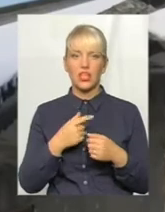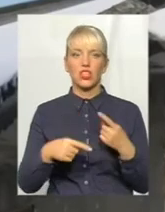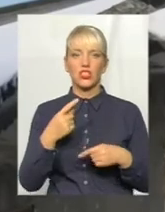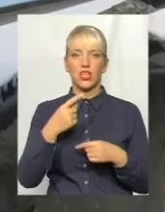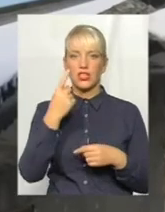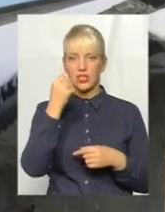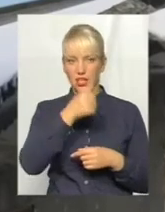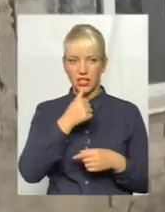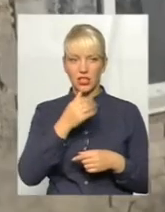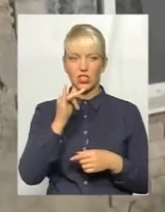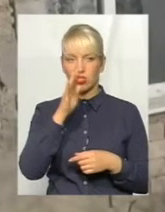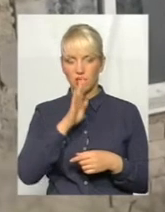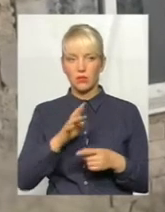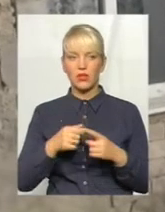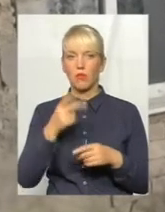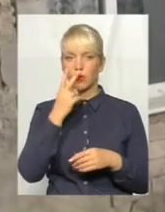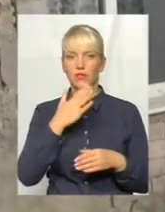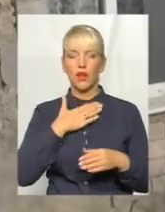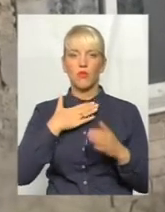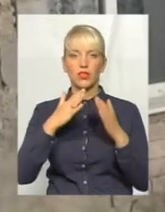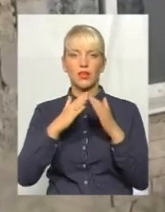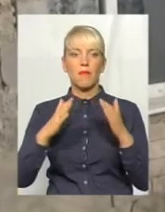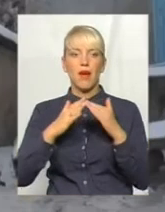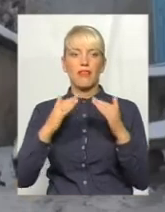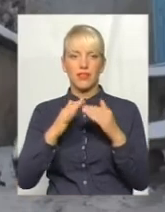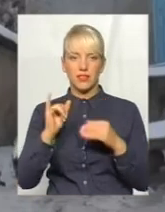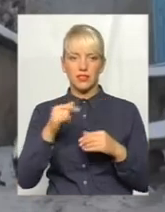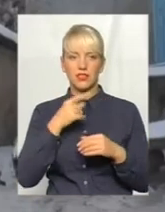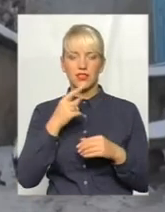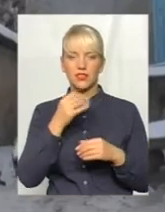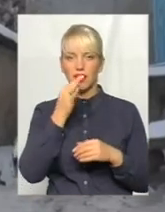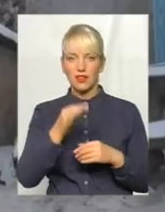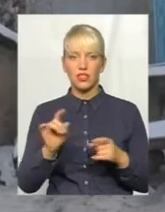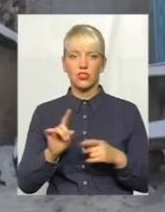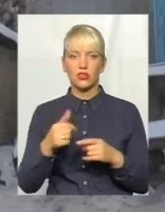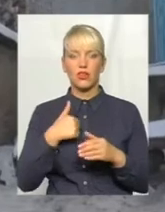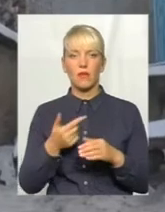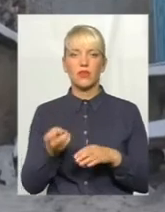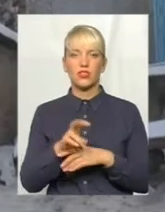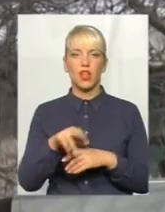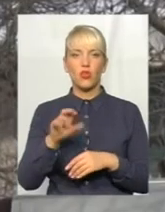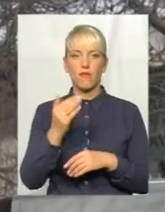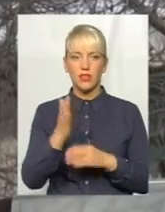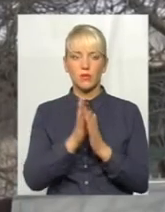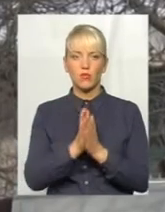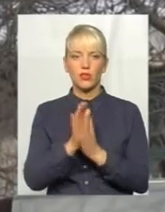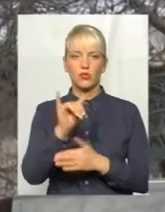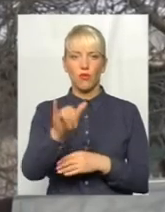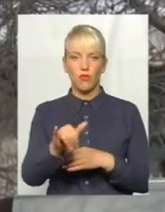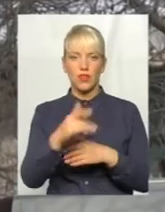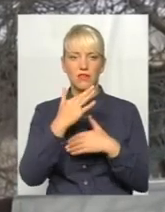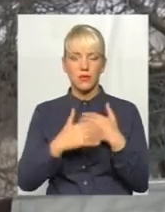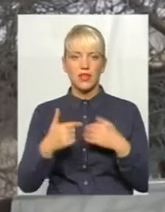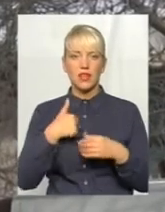до мене подивитися на ті маєтки мої і сказала, що я прийшла до вас попросити вас вибачення, так як я знаю, що я зробила